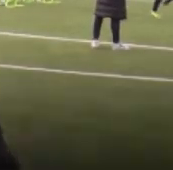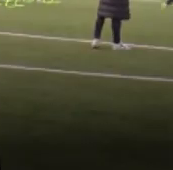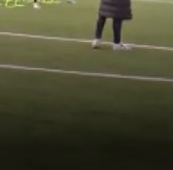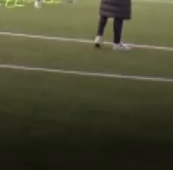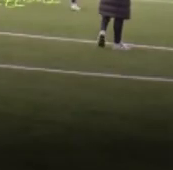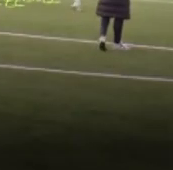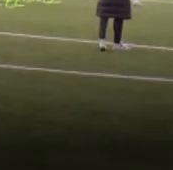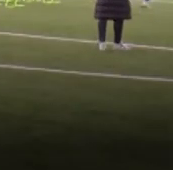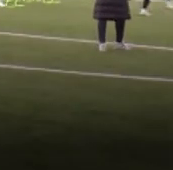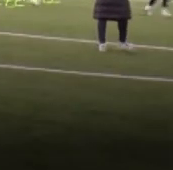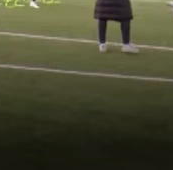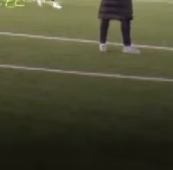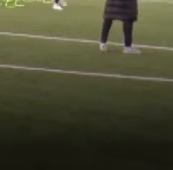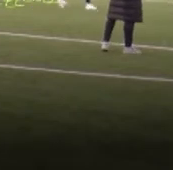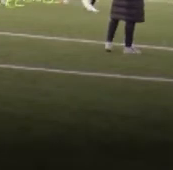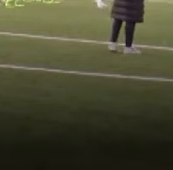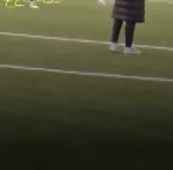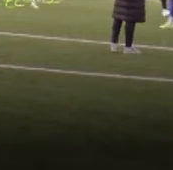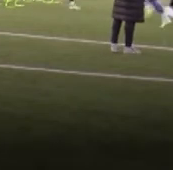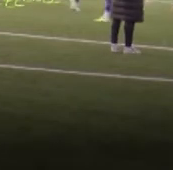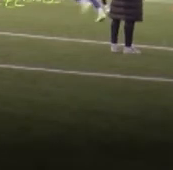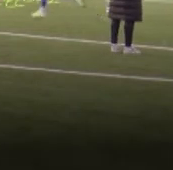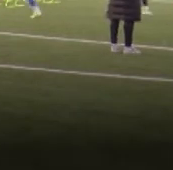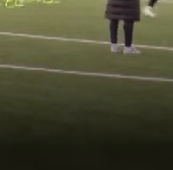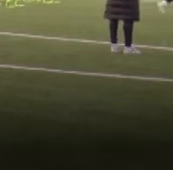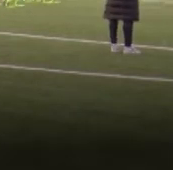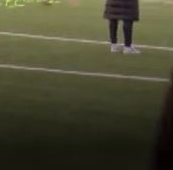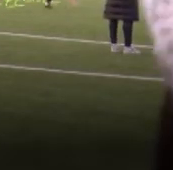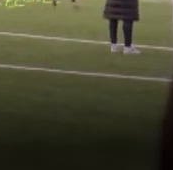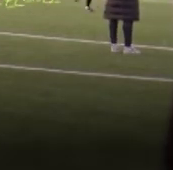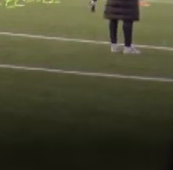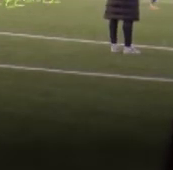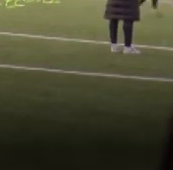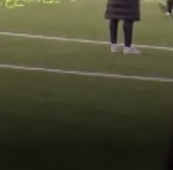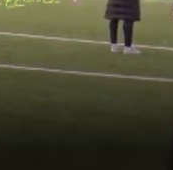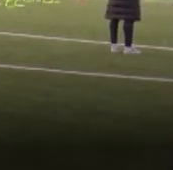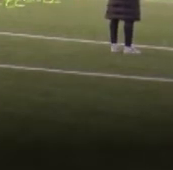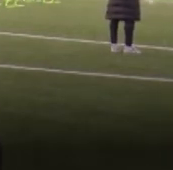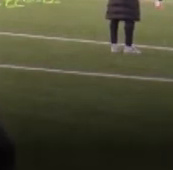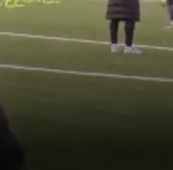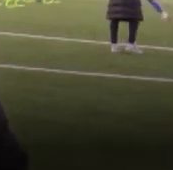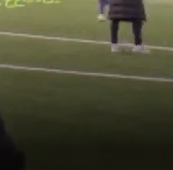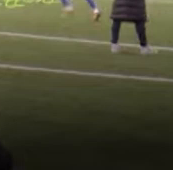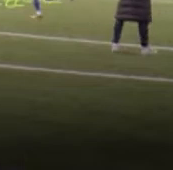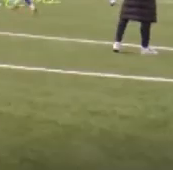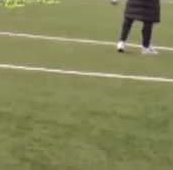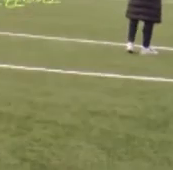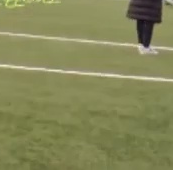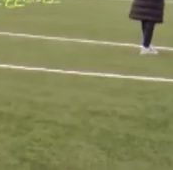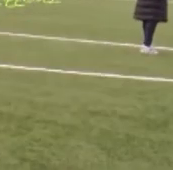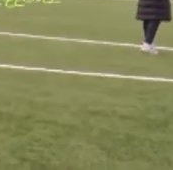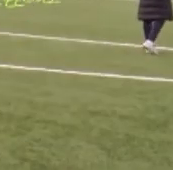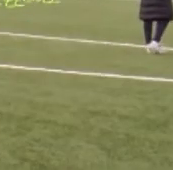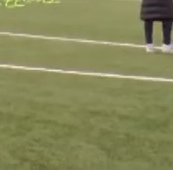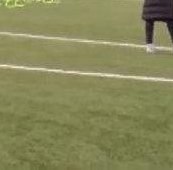команди точечне, тому що в нас хороші гравці, які себе показали добре